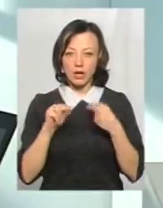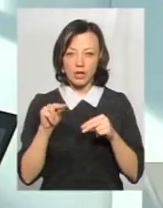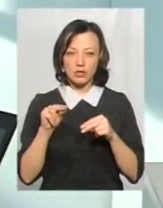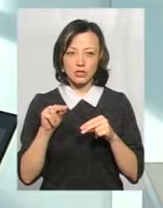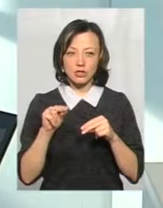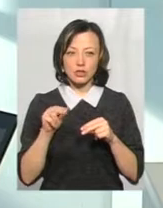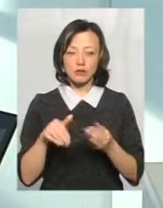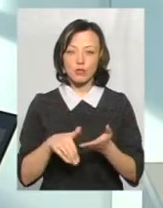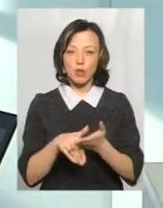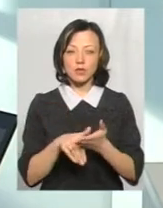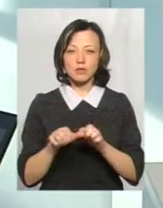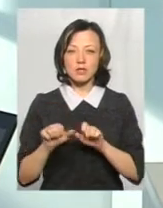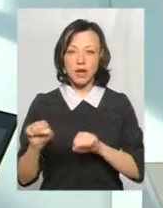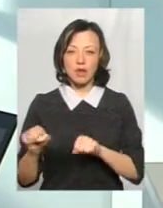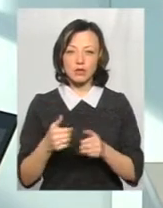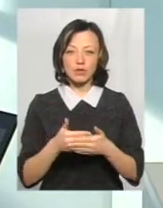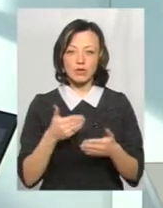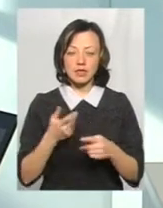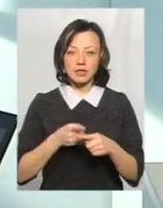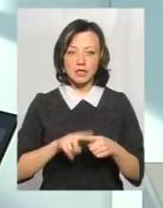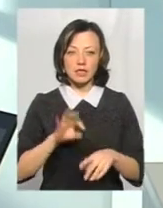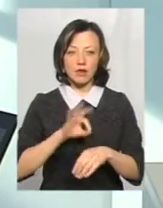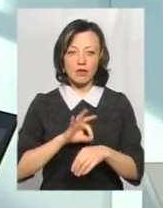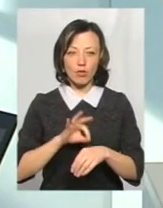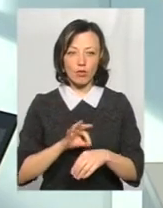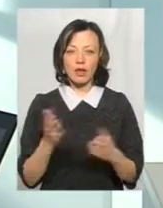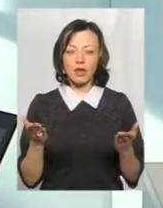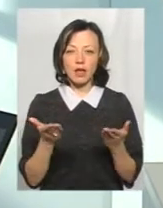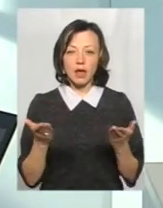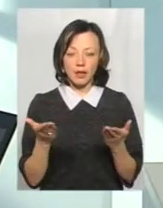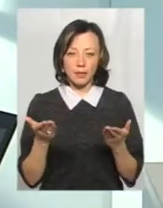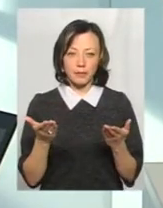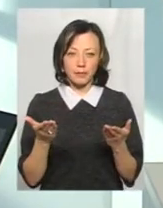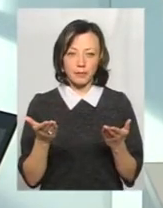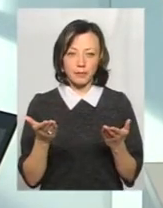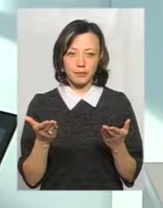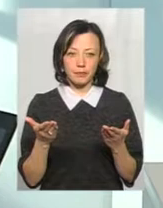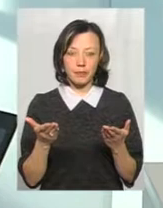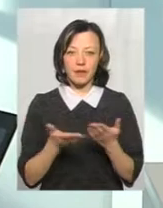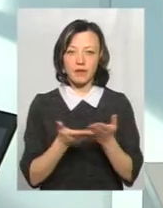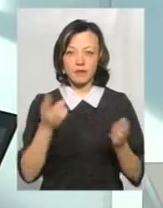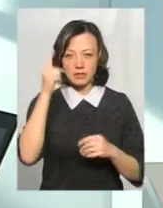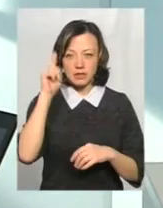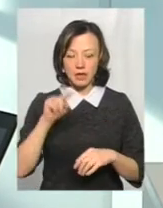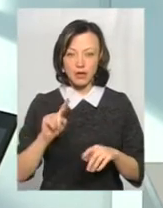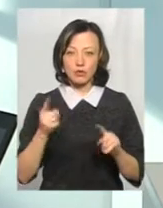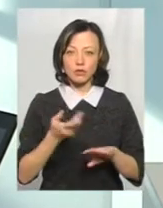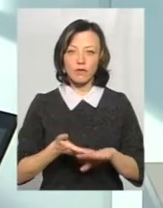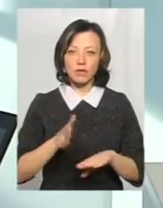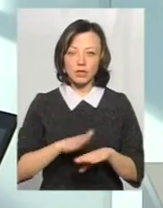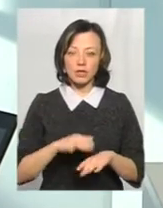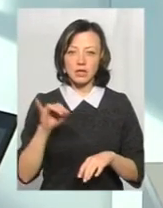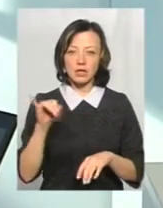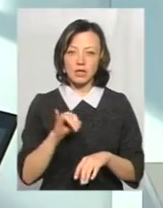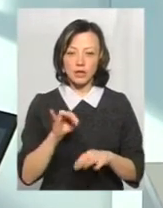спосіб захисту від цих захворювань. Захворювання, ви знаєте, що вони дуже важкі і